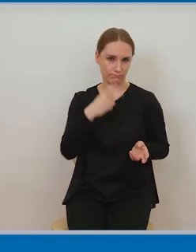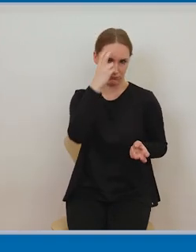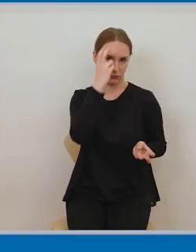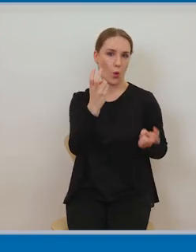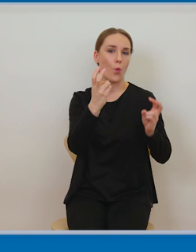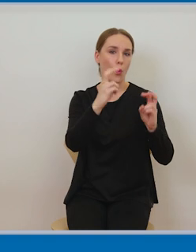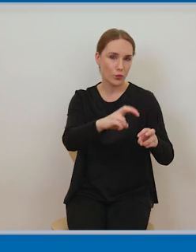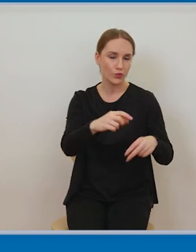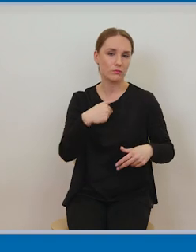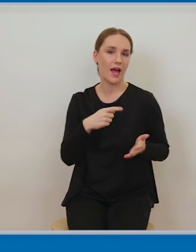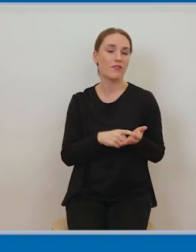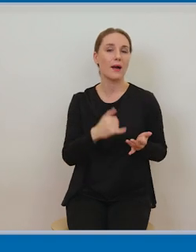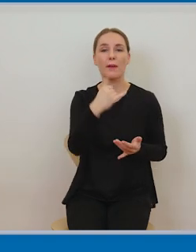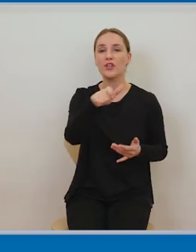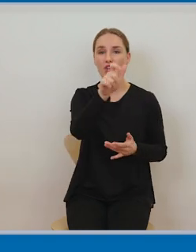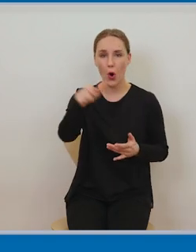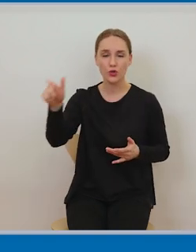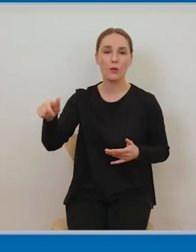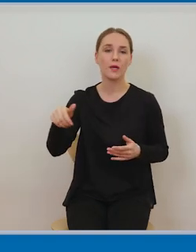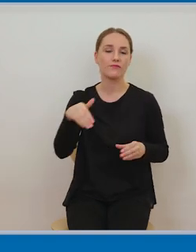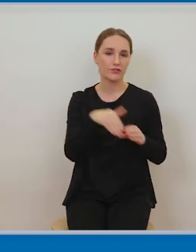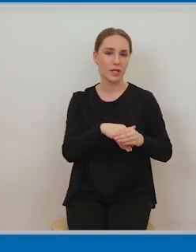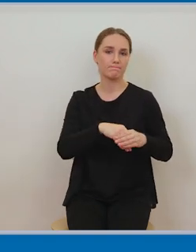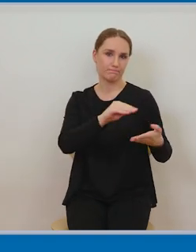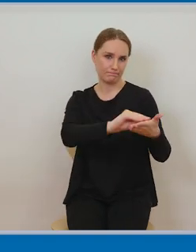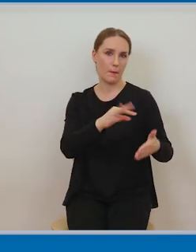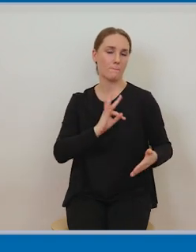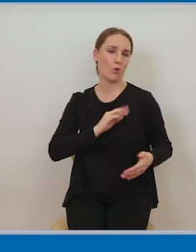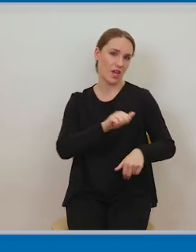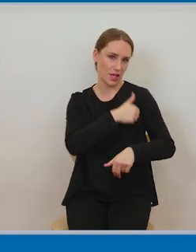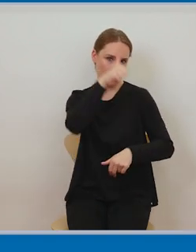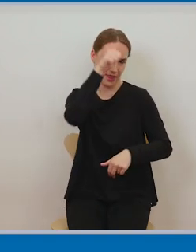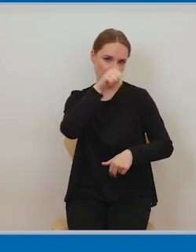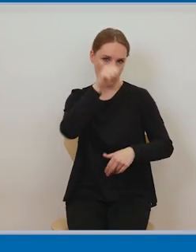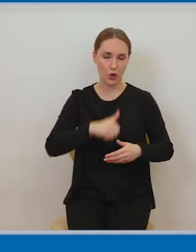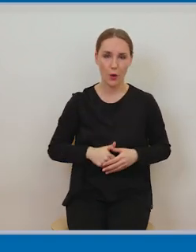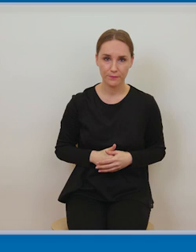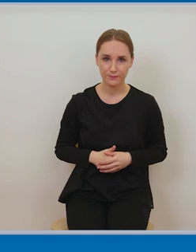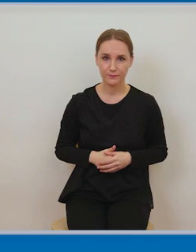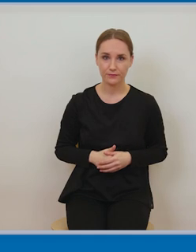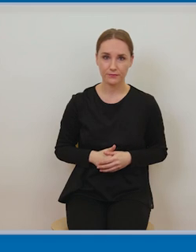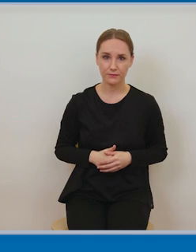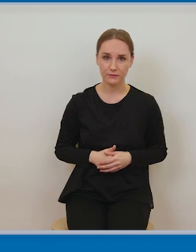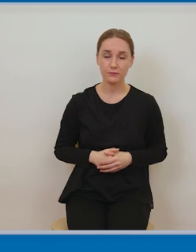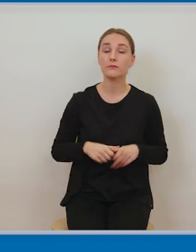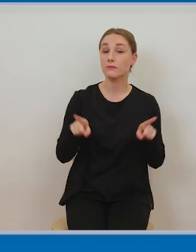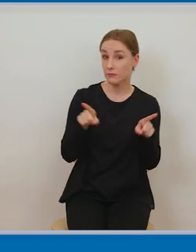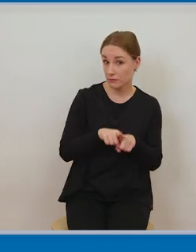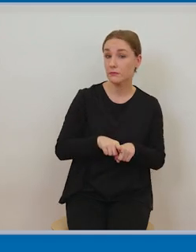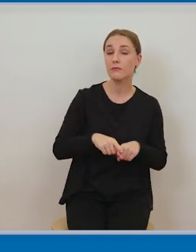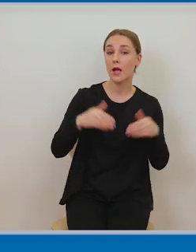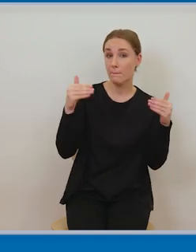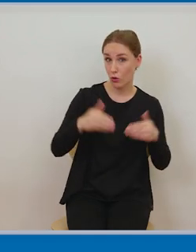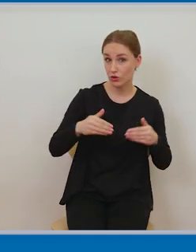osoby oznaczały jego autorstwo, jego nazwisko. Jest możliwość także udostępniania